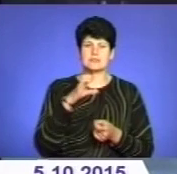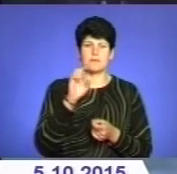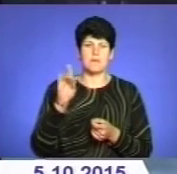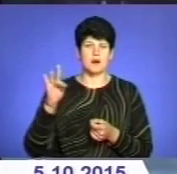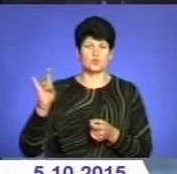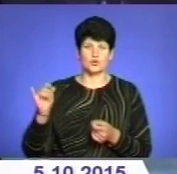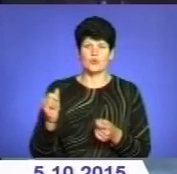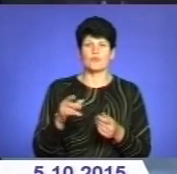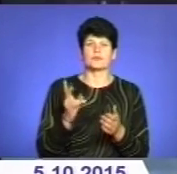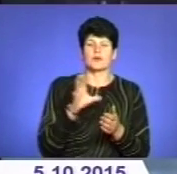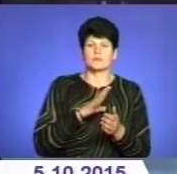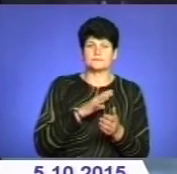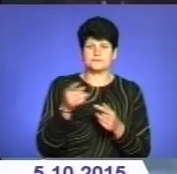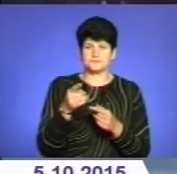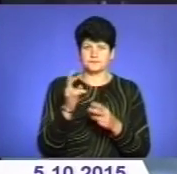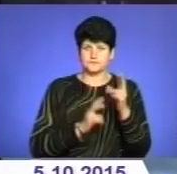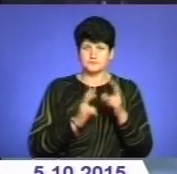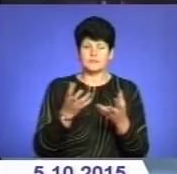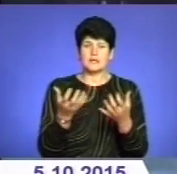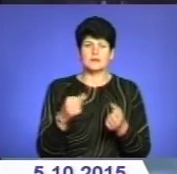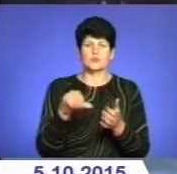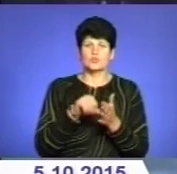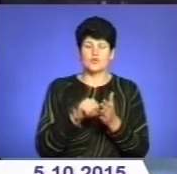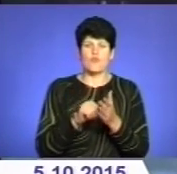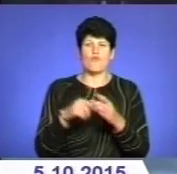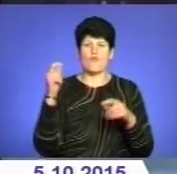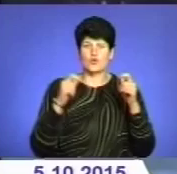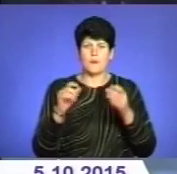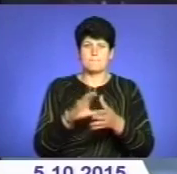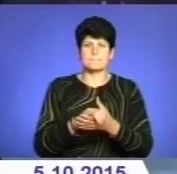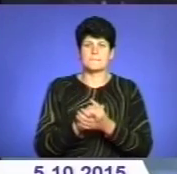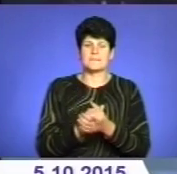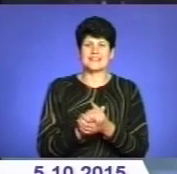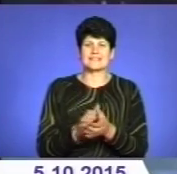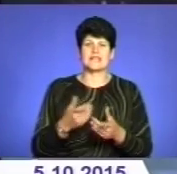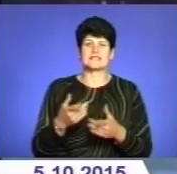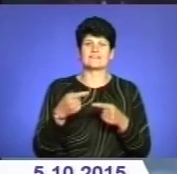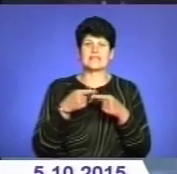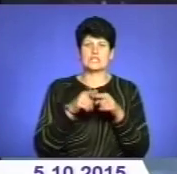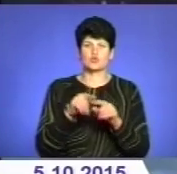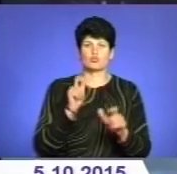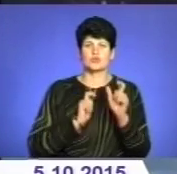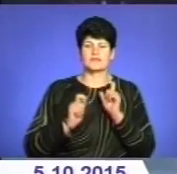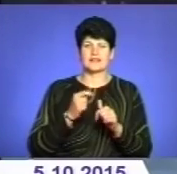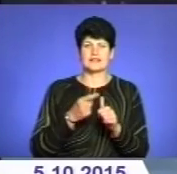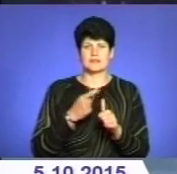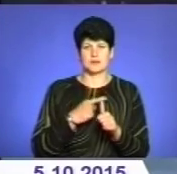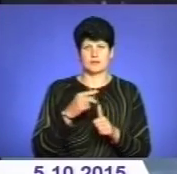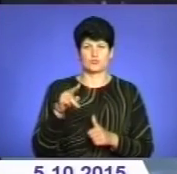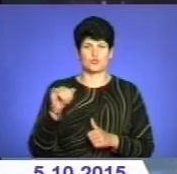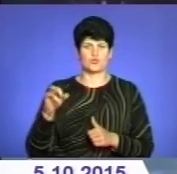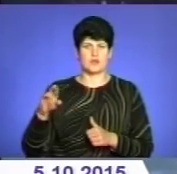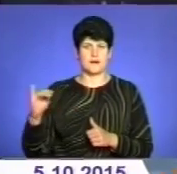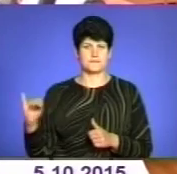тернопільські підприємства, взяв участь у форумі партнерства в Тернопільському національному технічному університеті імені Івана Пулюя.